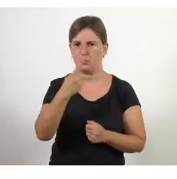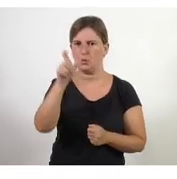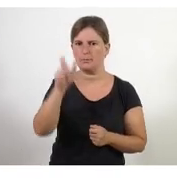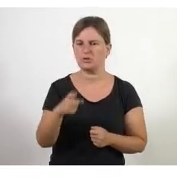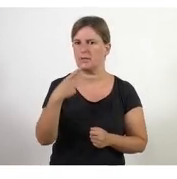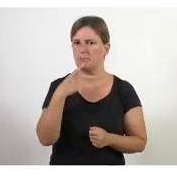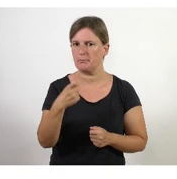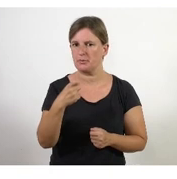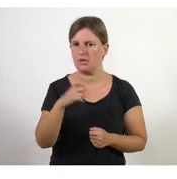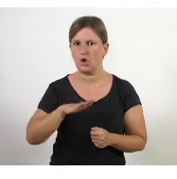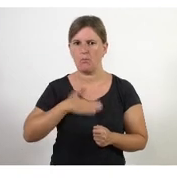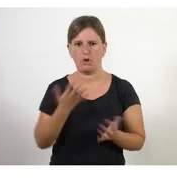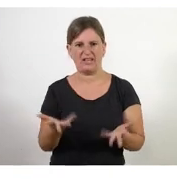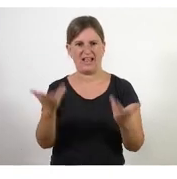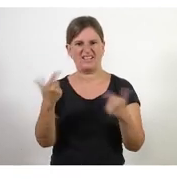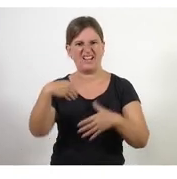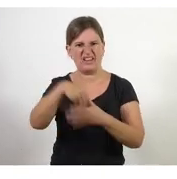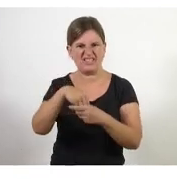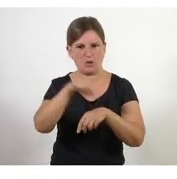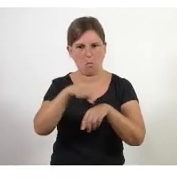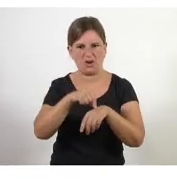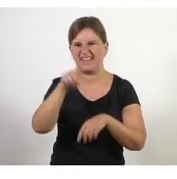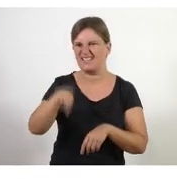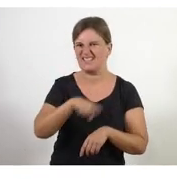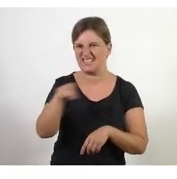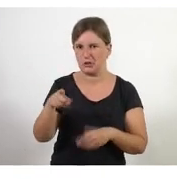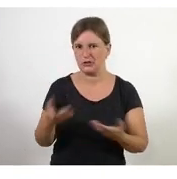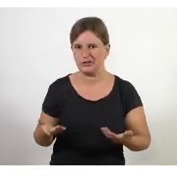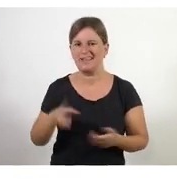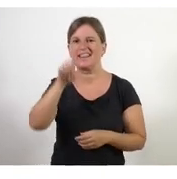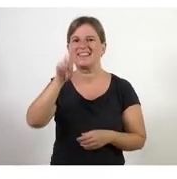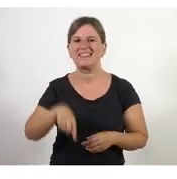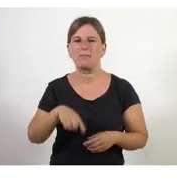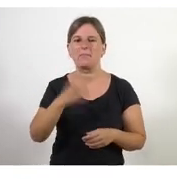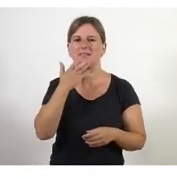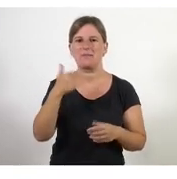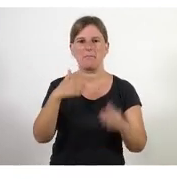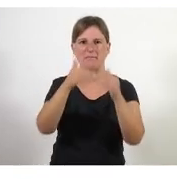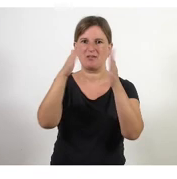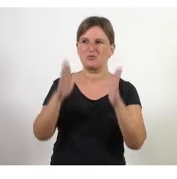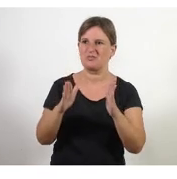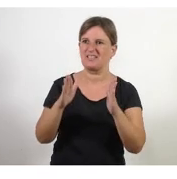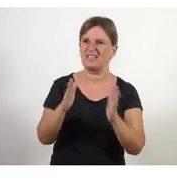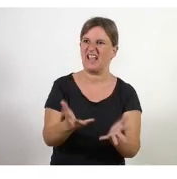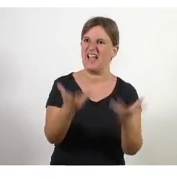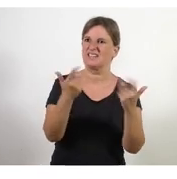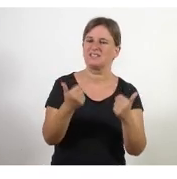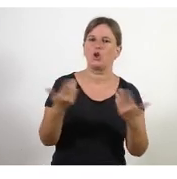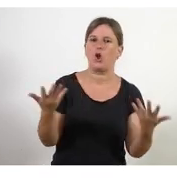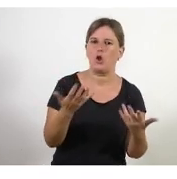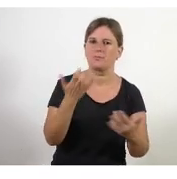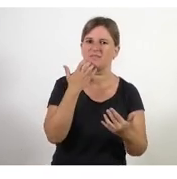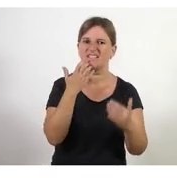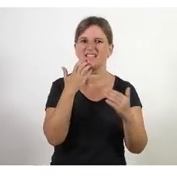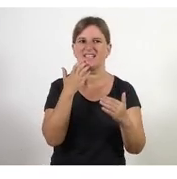es pot fer agile a la política i jo afegiria com fem que la nostra entitat sigui agile si les institucions amb les que